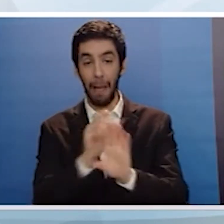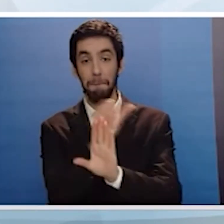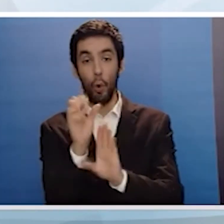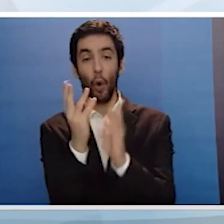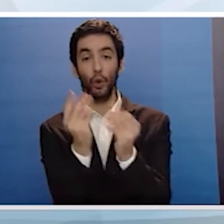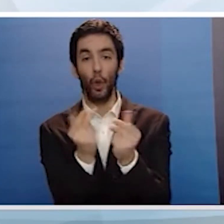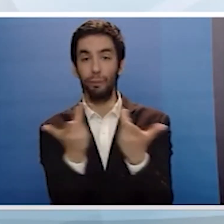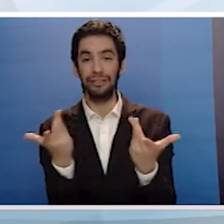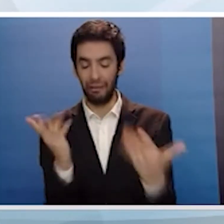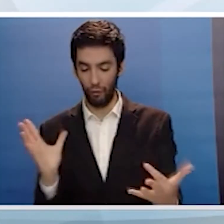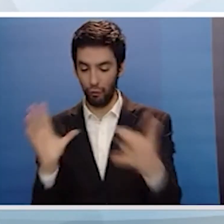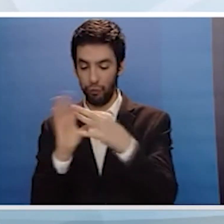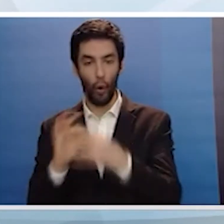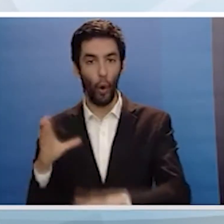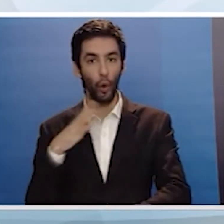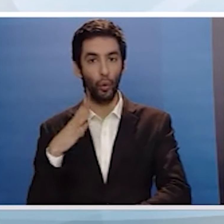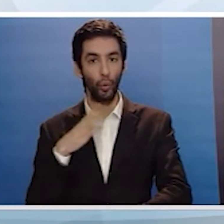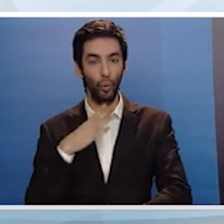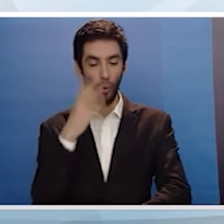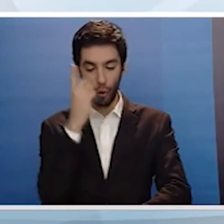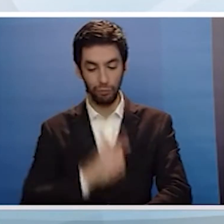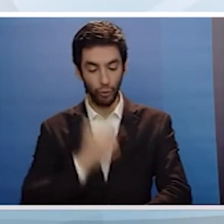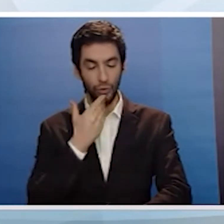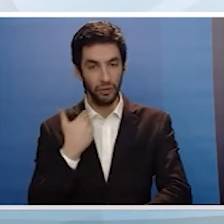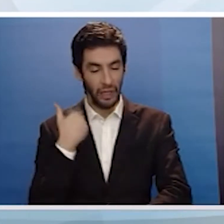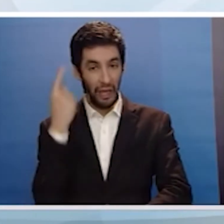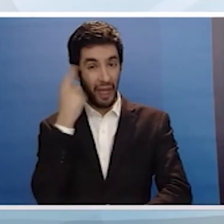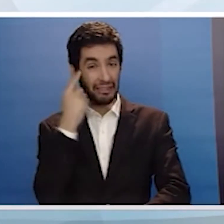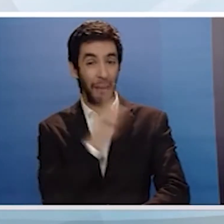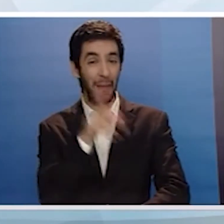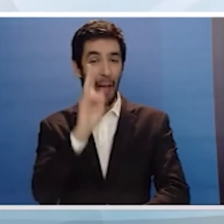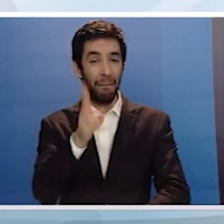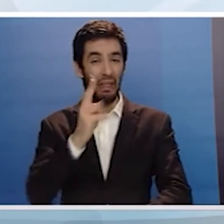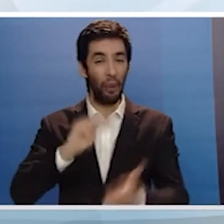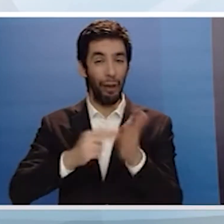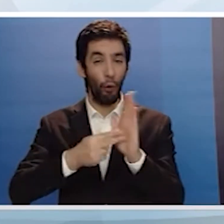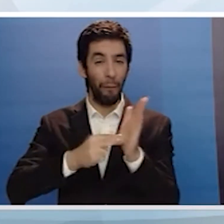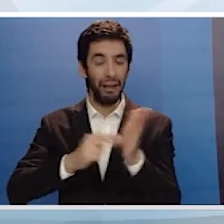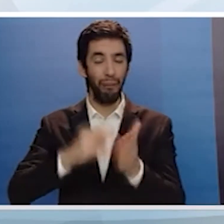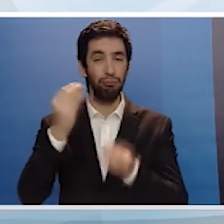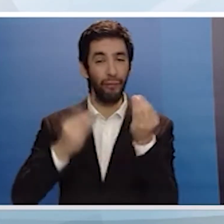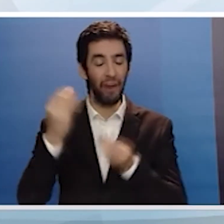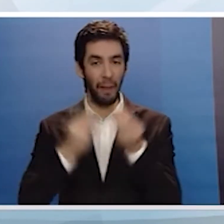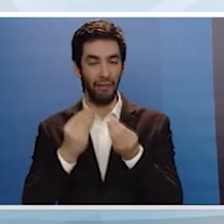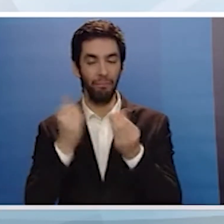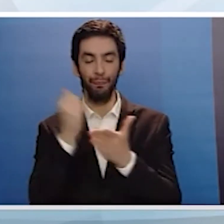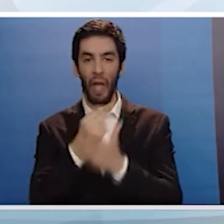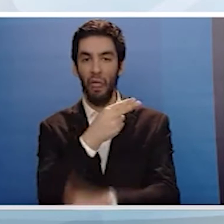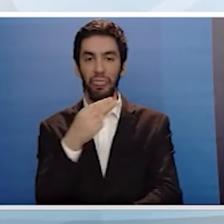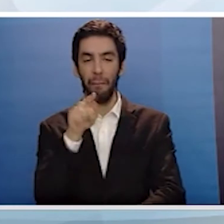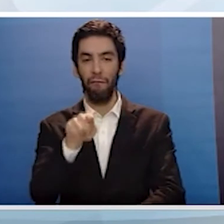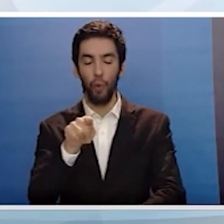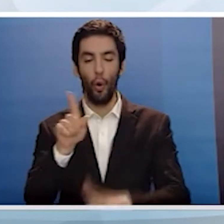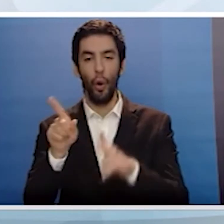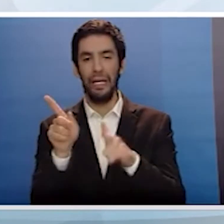το βιωτικό τους επίπεδο, την προστασία τους από κινδύνους οικονομικής φύσης που ελλοχεύουν και οικοδομεί συνθήκες κοινωνικής προστασίας.